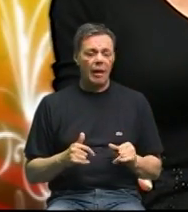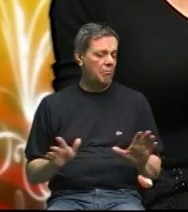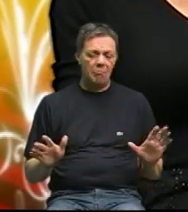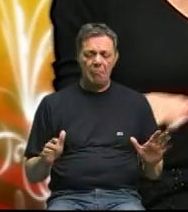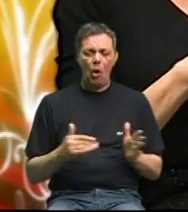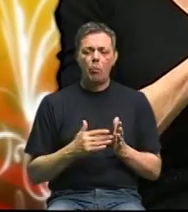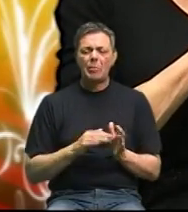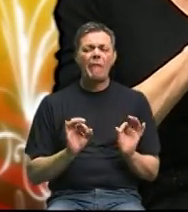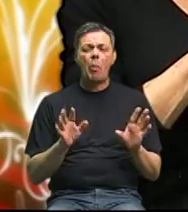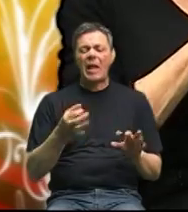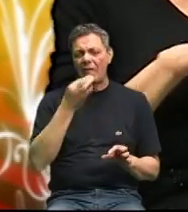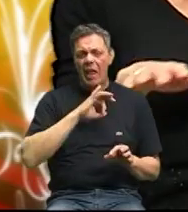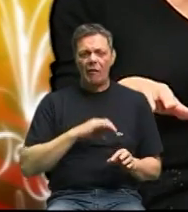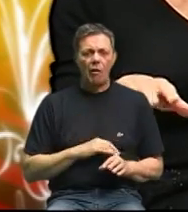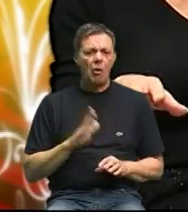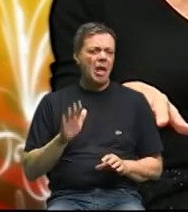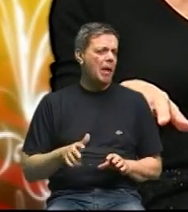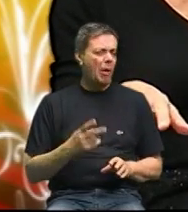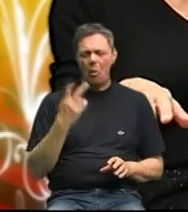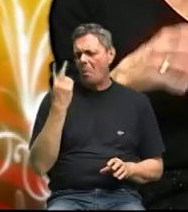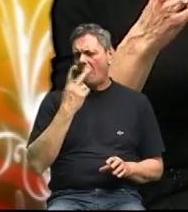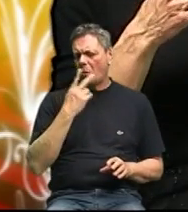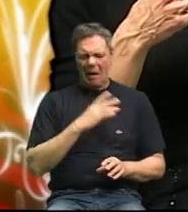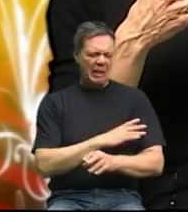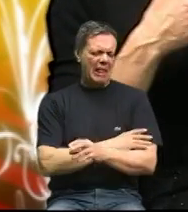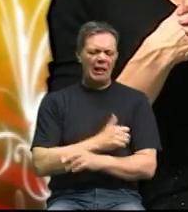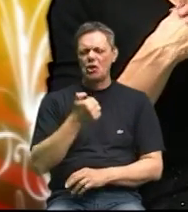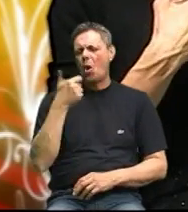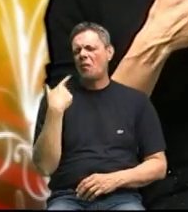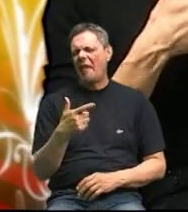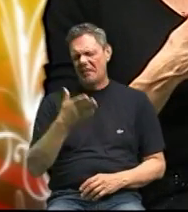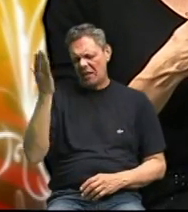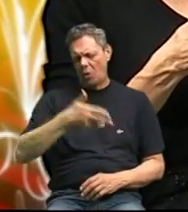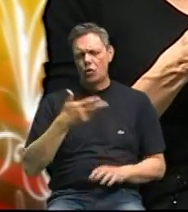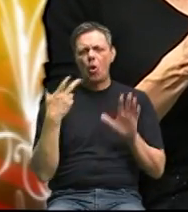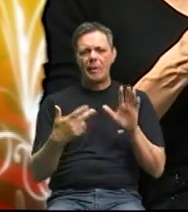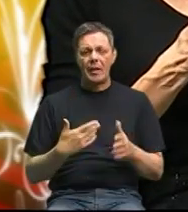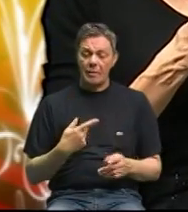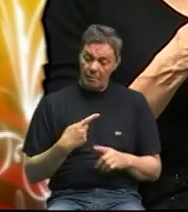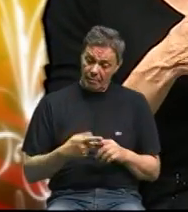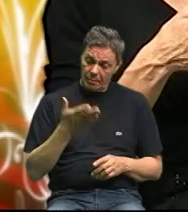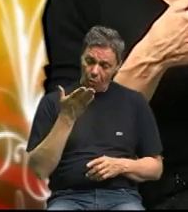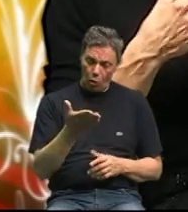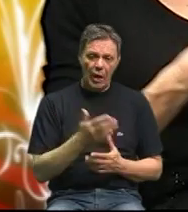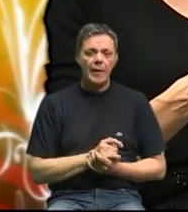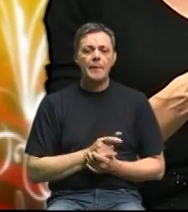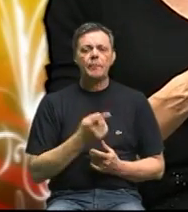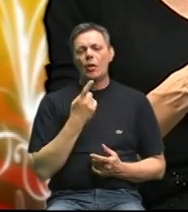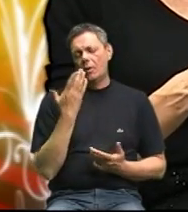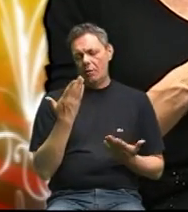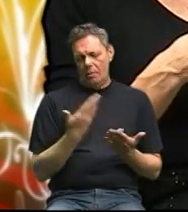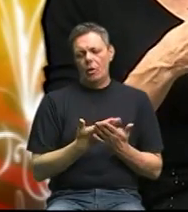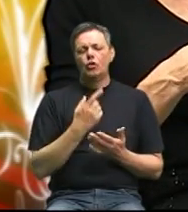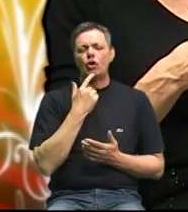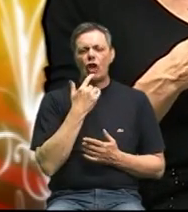ni lijekove imaju pravilni 120 na 80 ali to je zbog toga što šećer